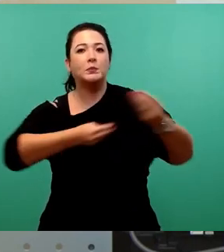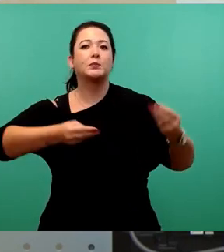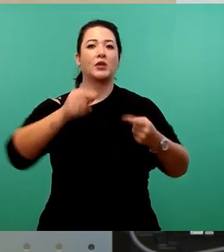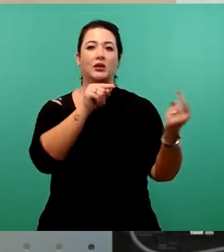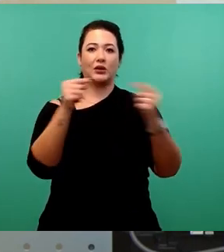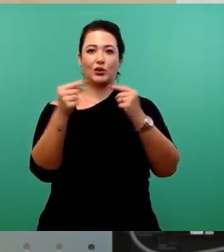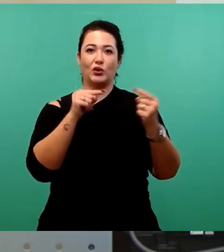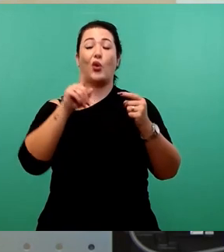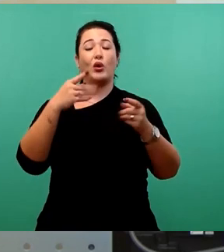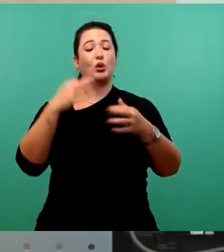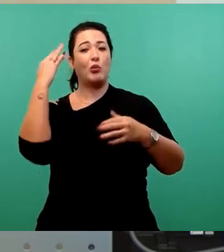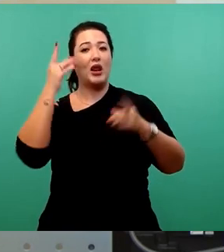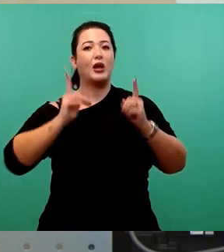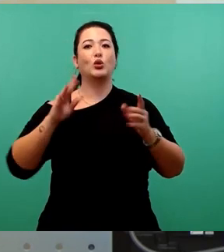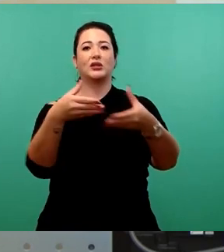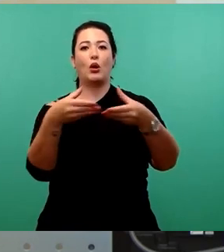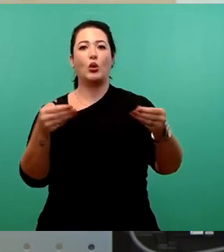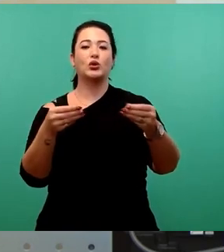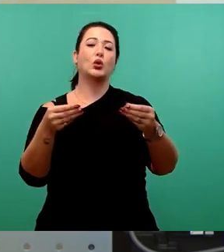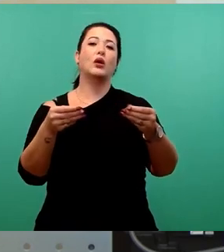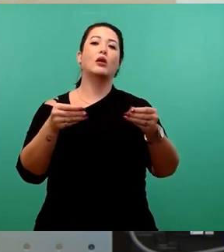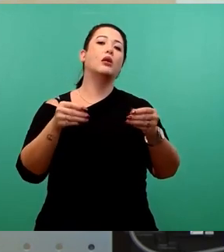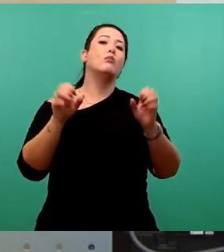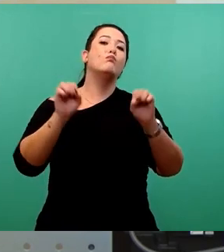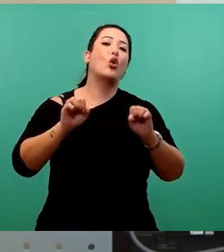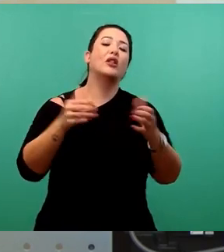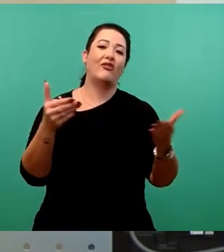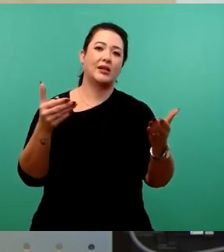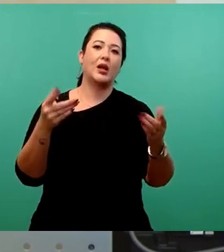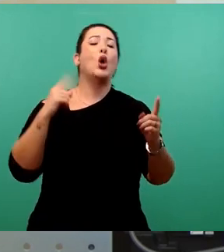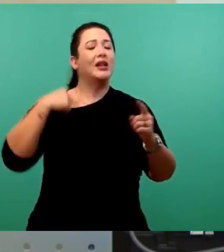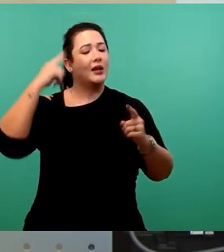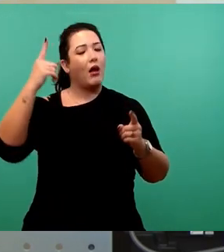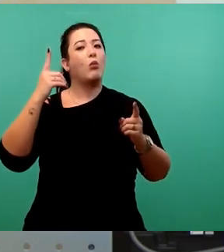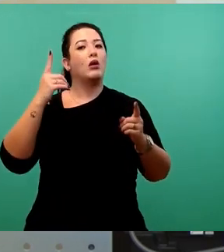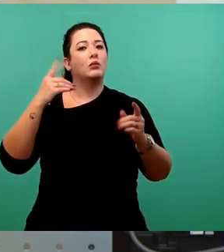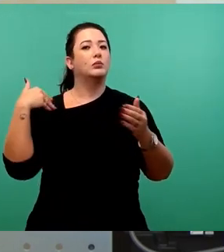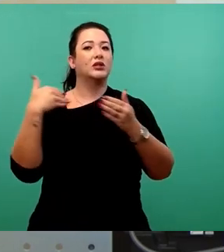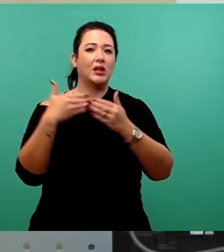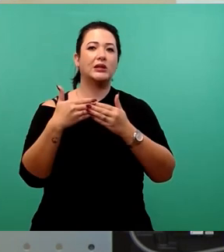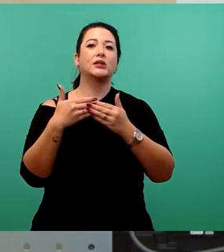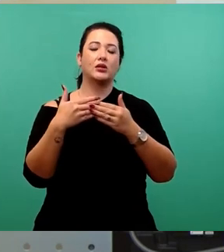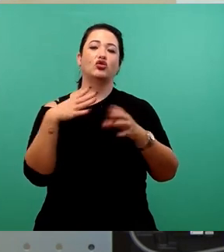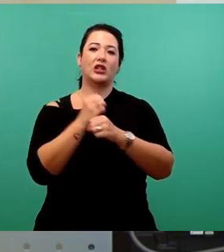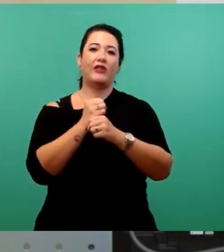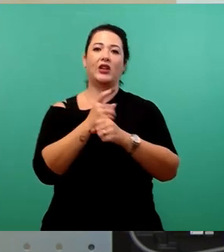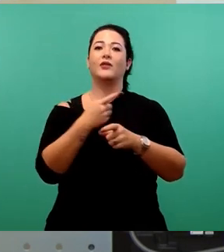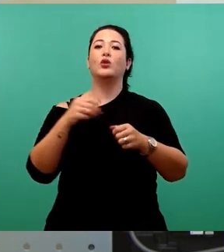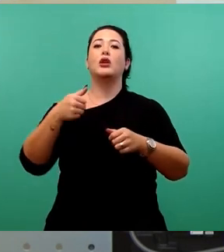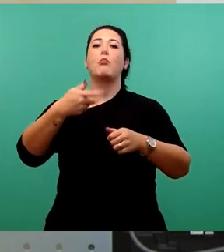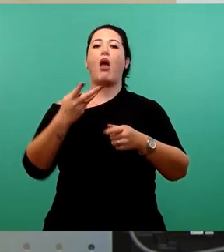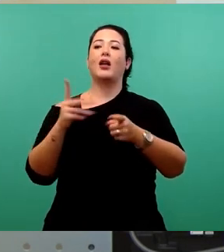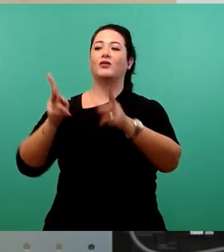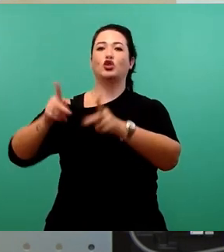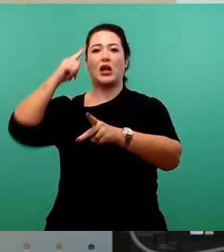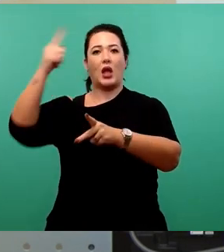besten Lösungen miteinander ringen müssen. Und ich glaube, es ist uns gelungen, mit der Mehrheit des Stadtrates das in den letzten sieben